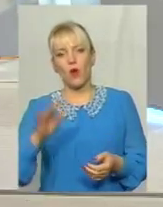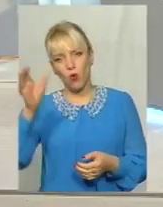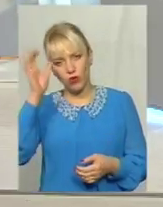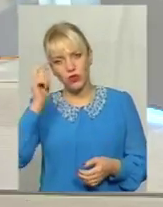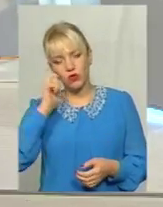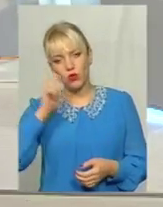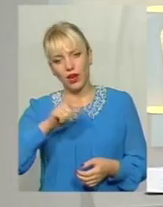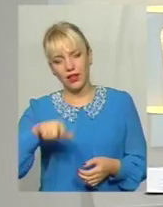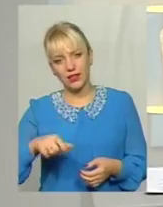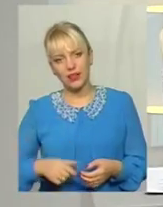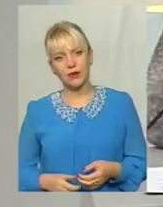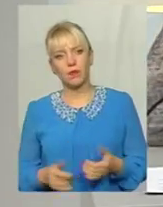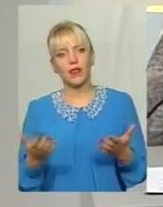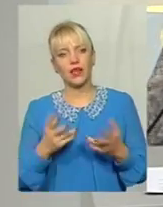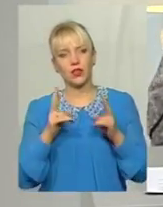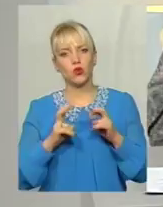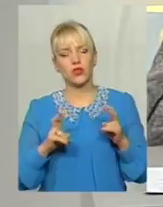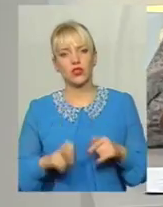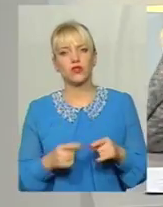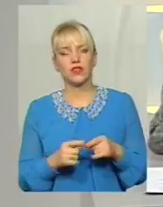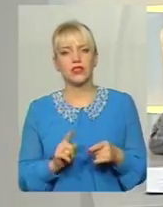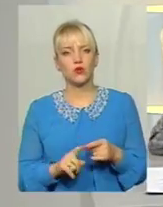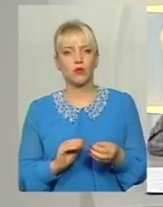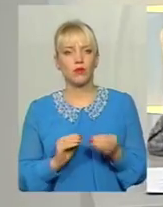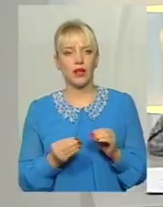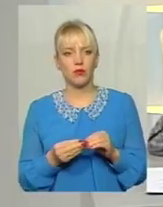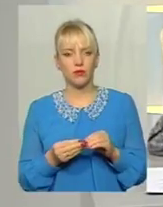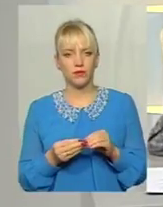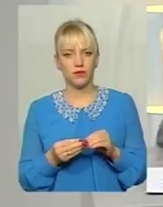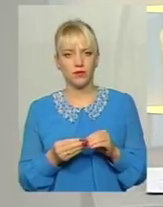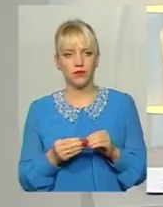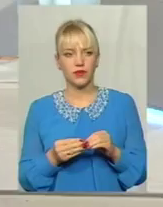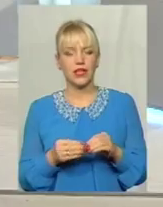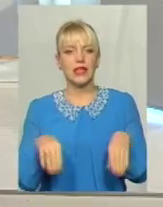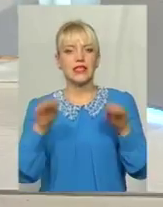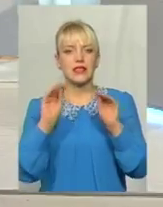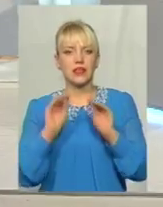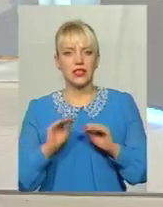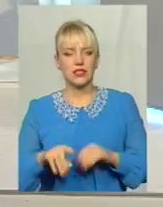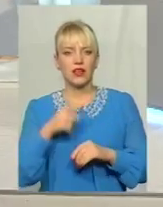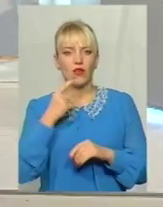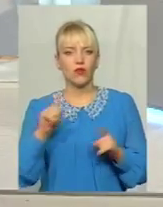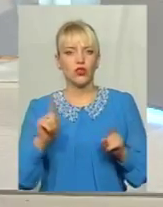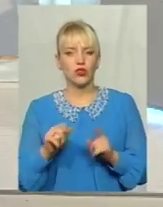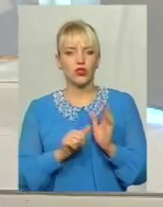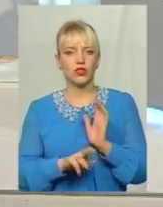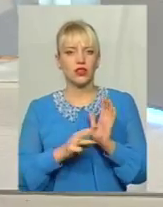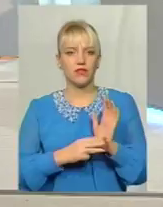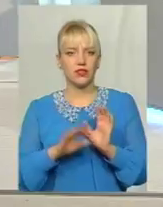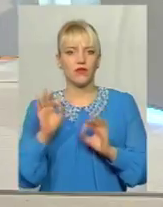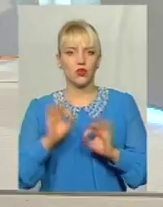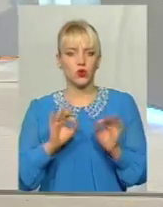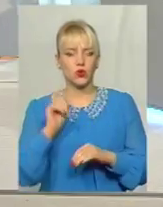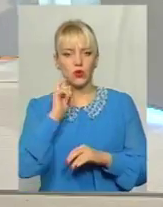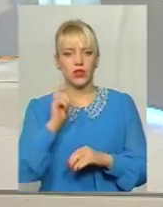Які досліджували цю проблему Статистика говорить, що 68% українок